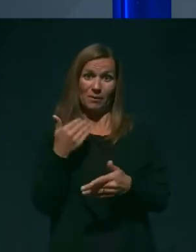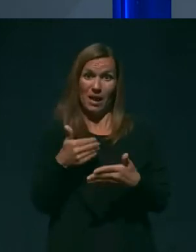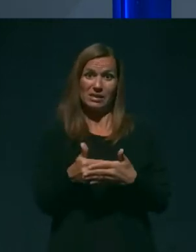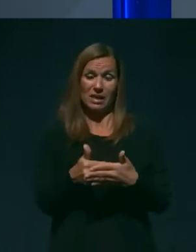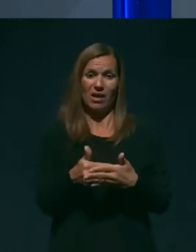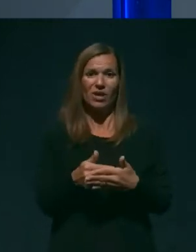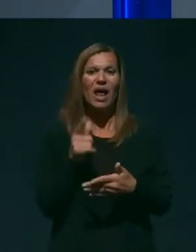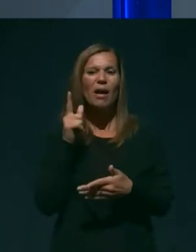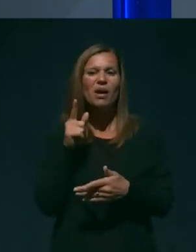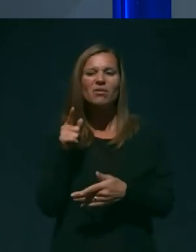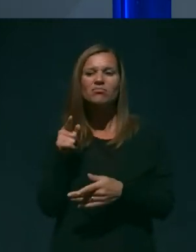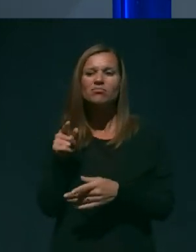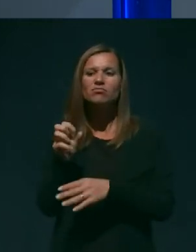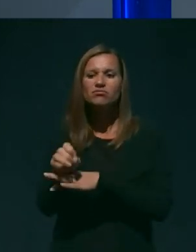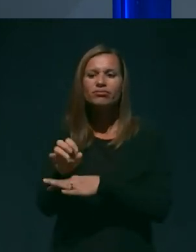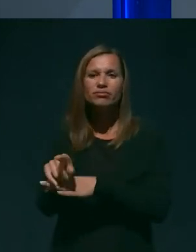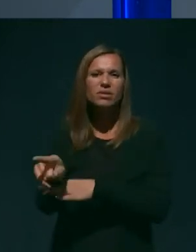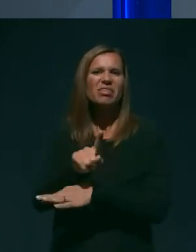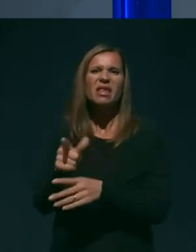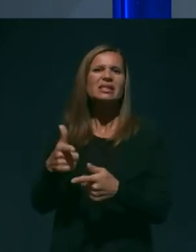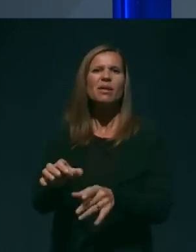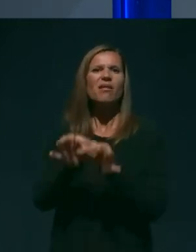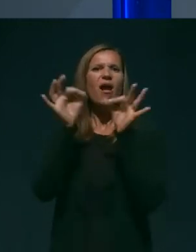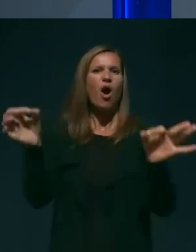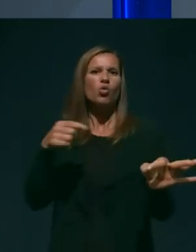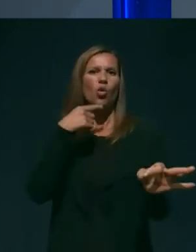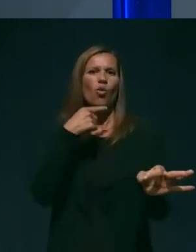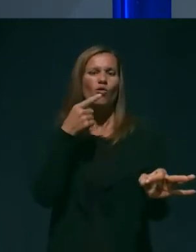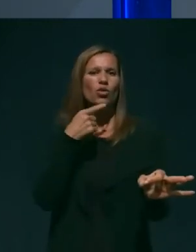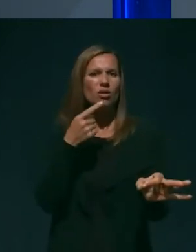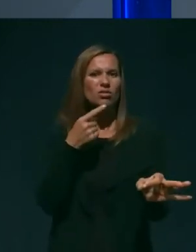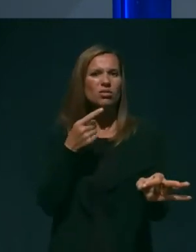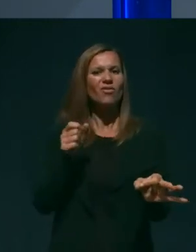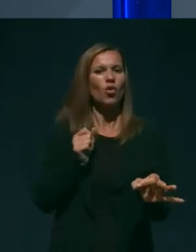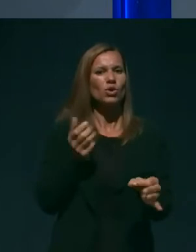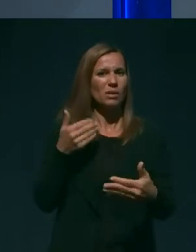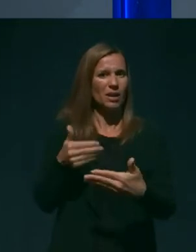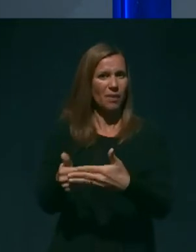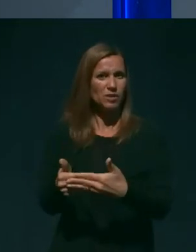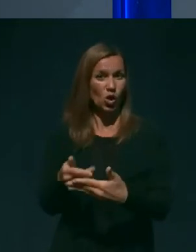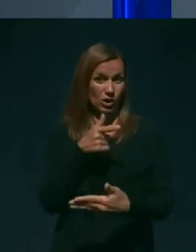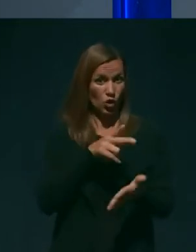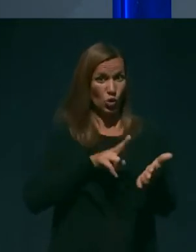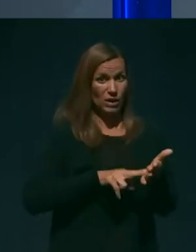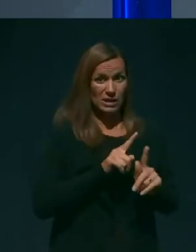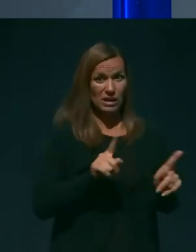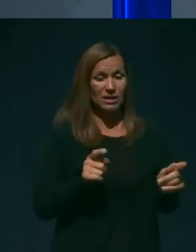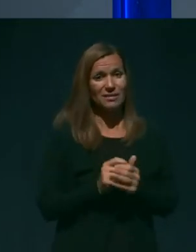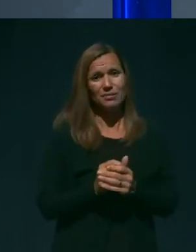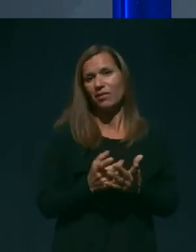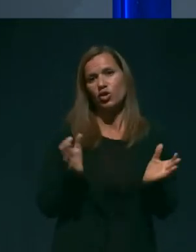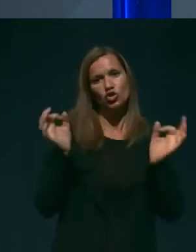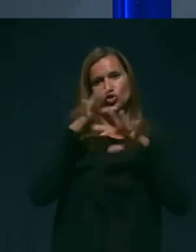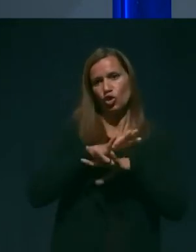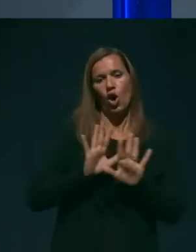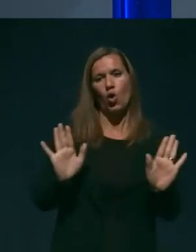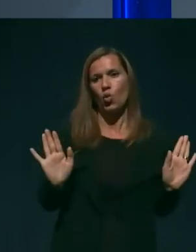vse natanko tako zgodilo in da je bil vojak, da mešani patroli s policisti. Žal do tega se pa jaz ne bom